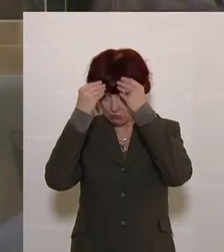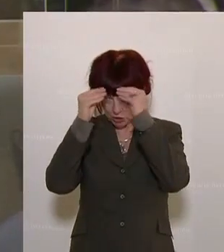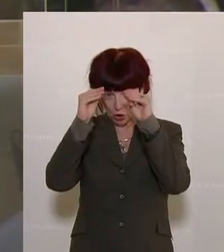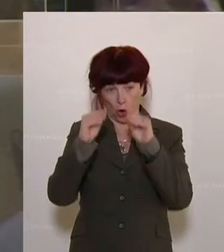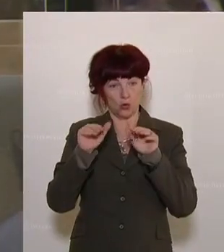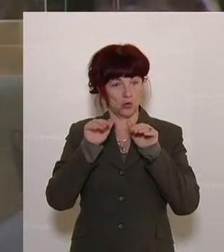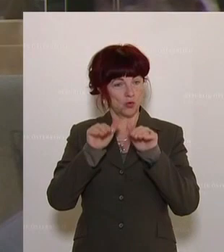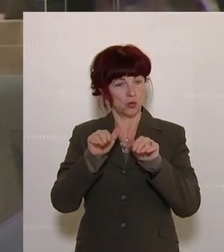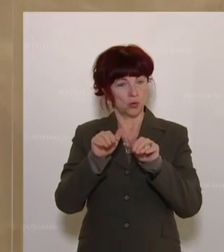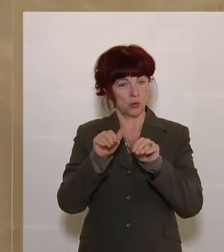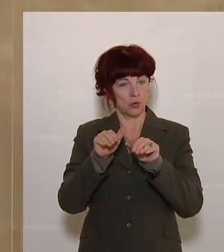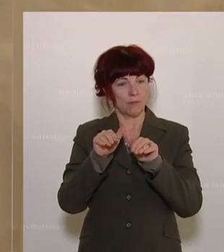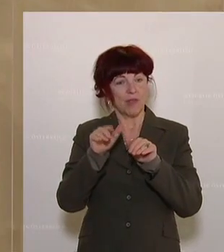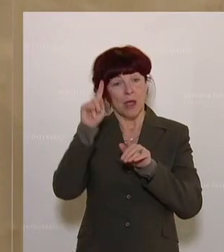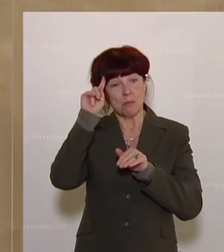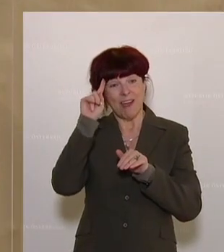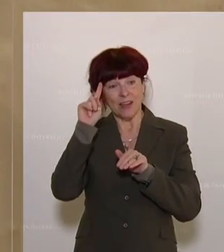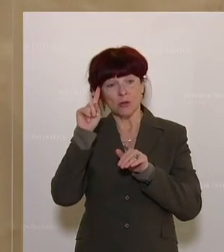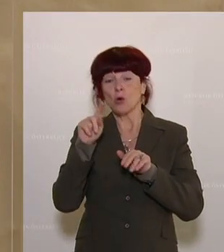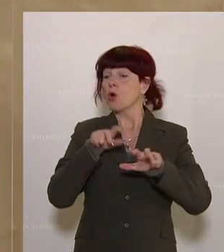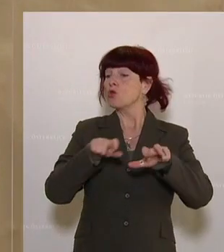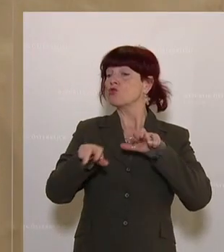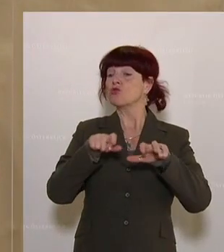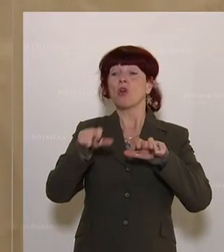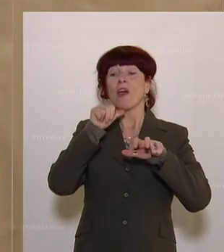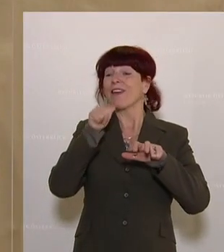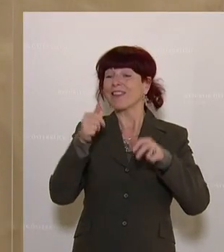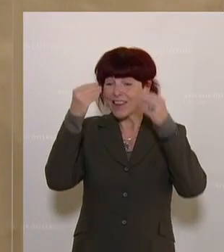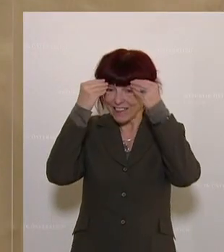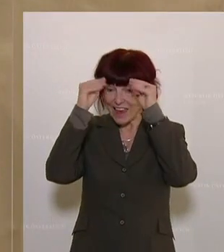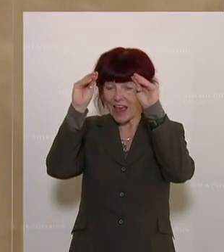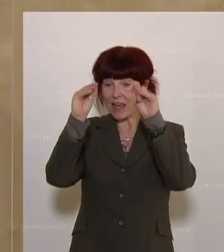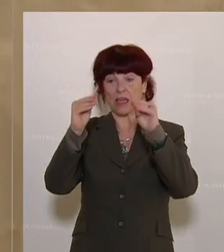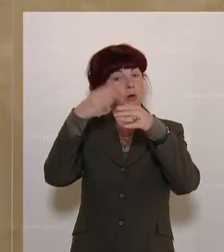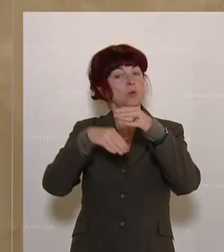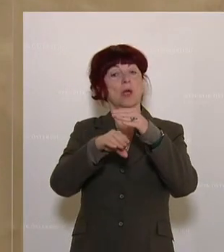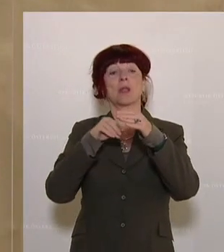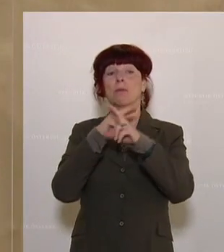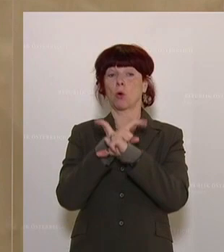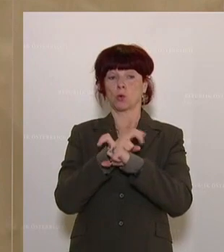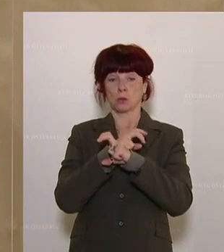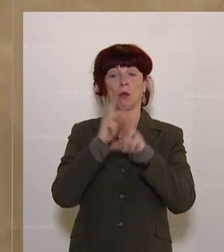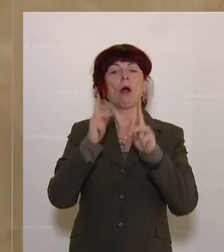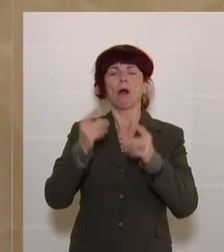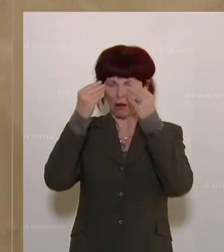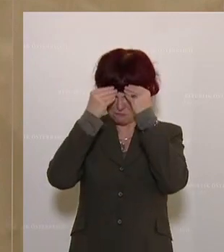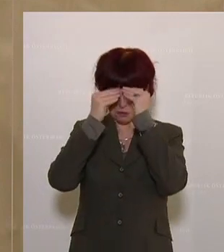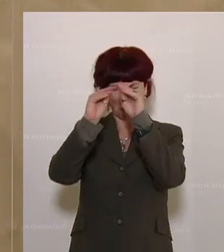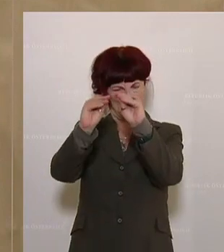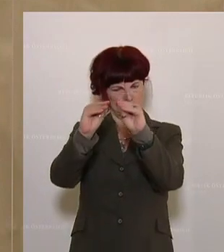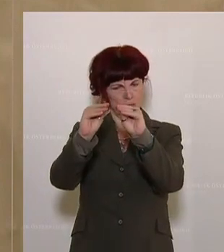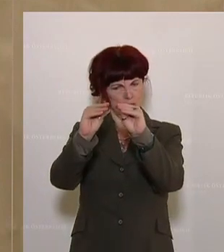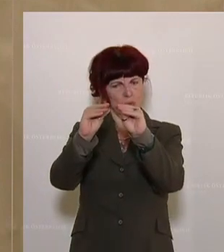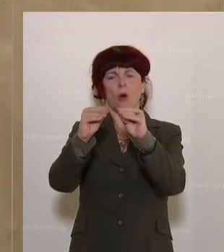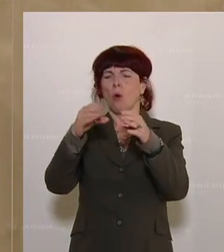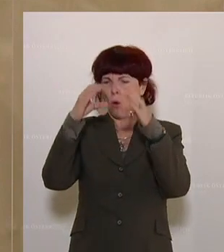die steuerunehrlichen Unternehmen in Österreich, die dürfen sich darauf verlassen, dass die ÖVP, wenn